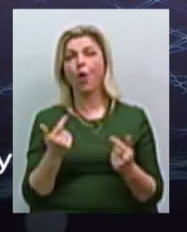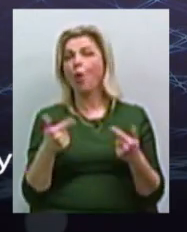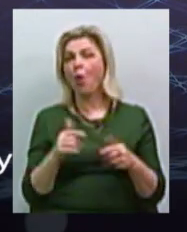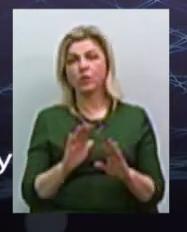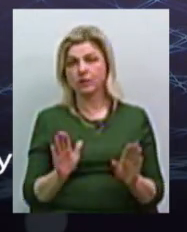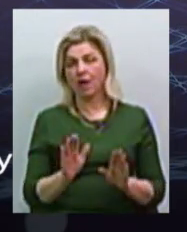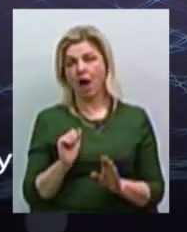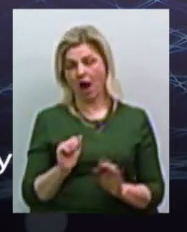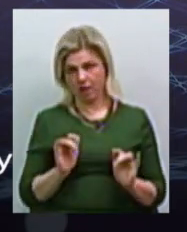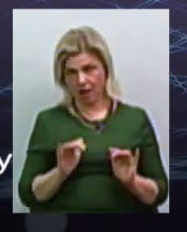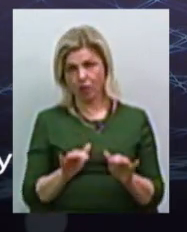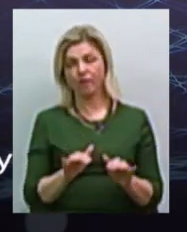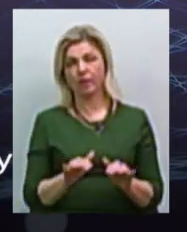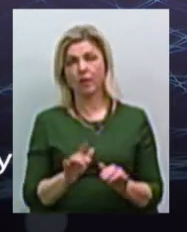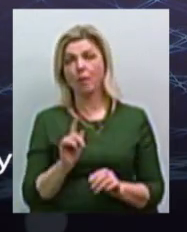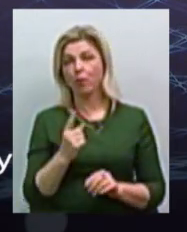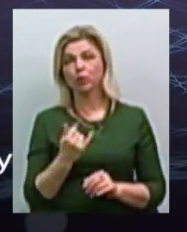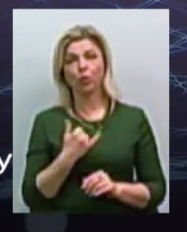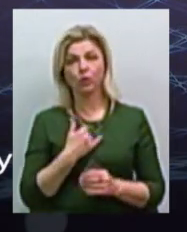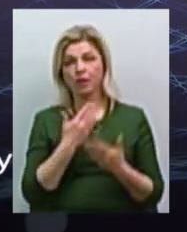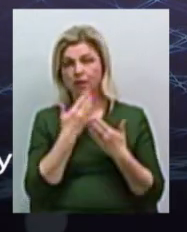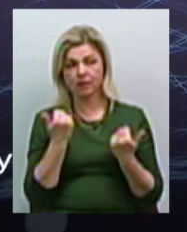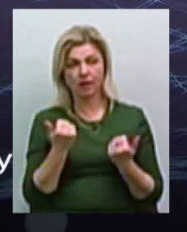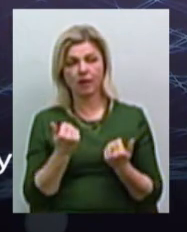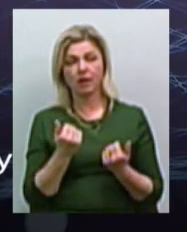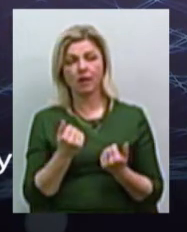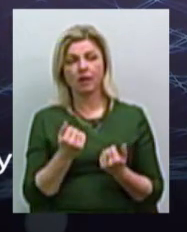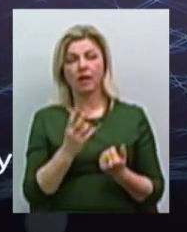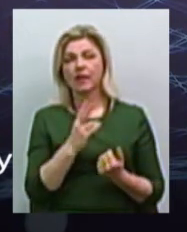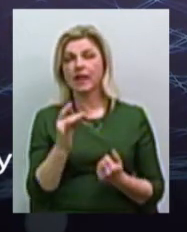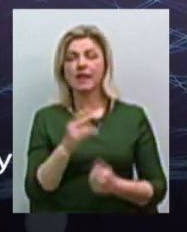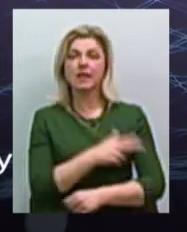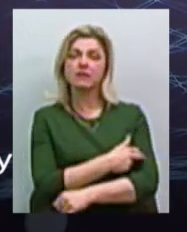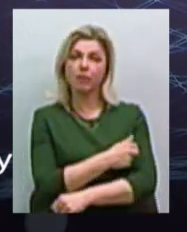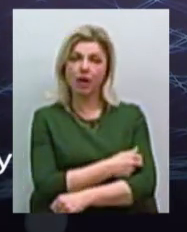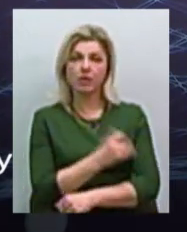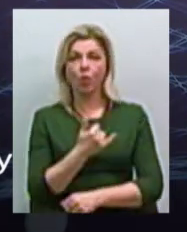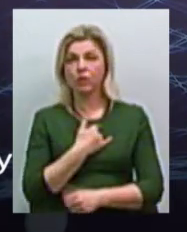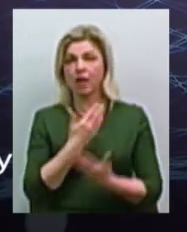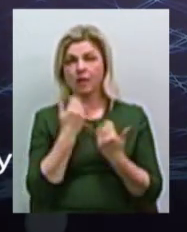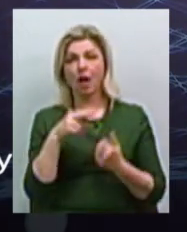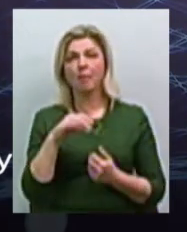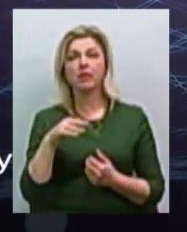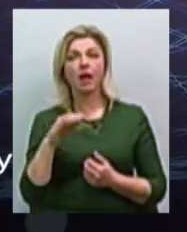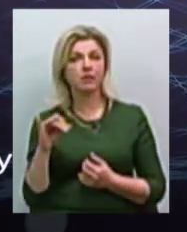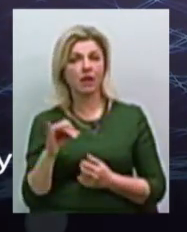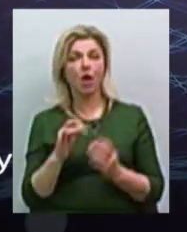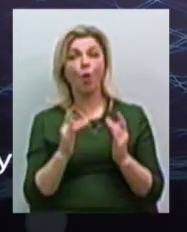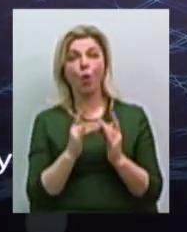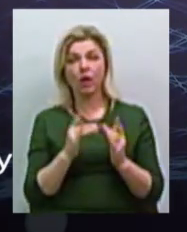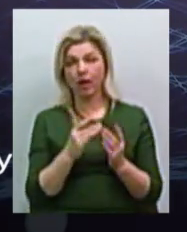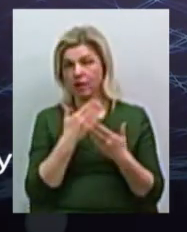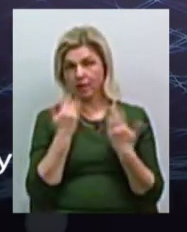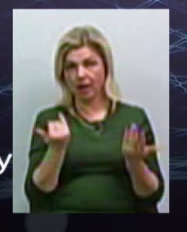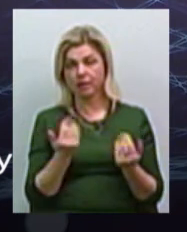діловим. Тому що у нас немає диспансера, у нас немає палати, у нас немає койки. Є такі